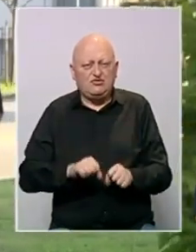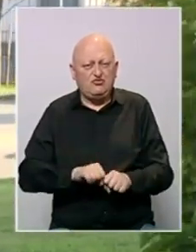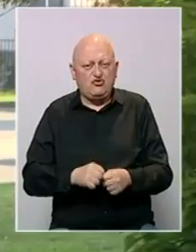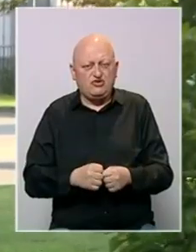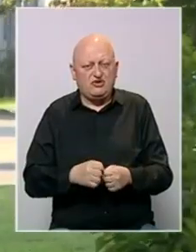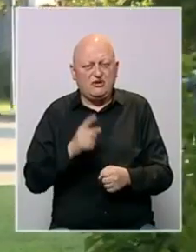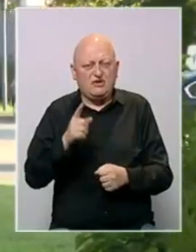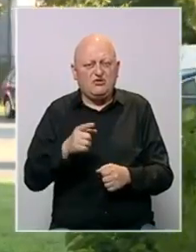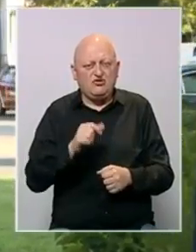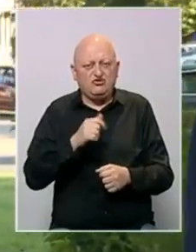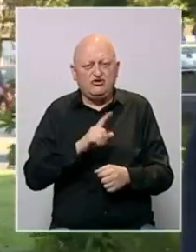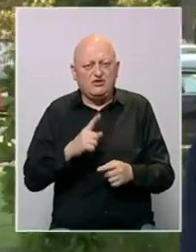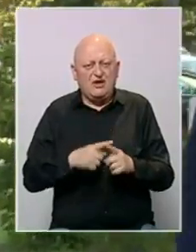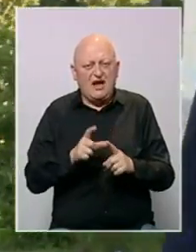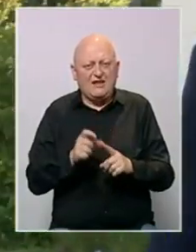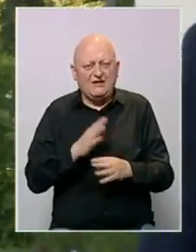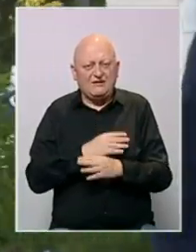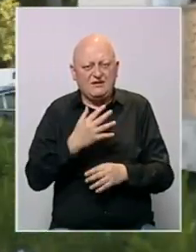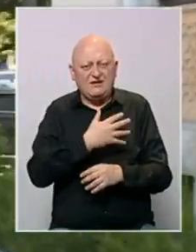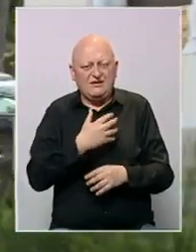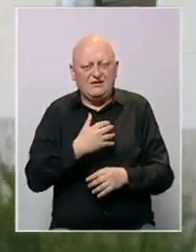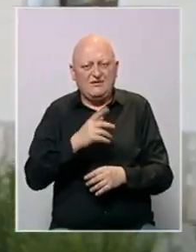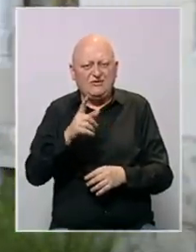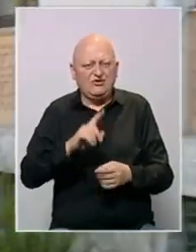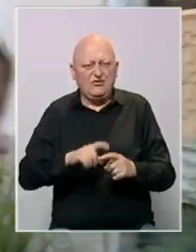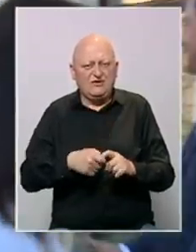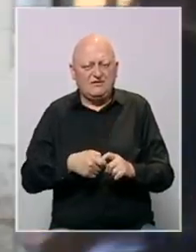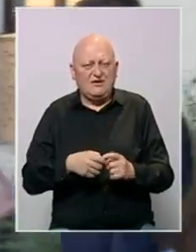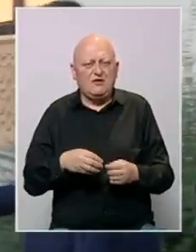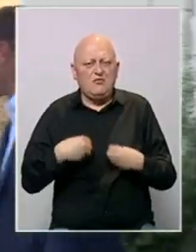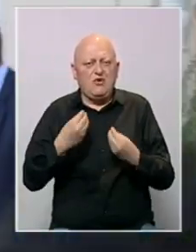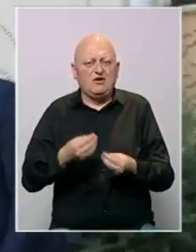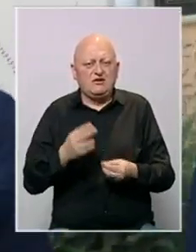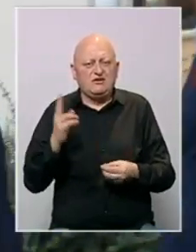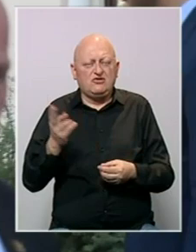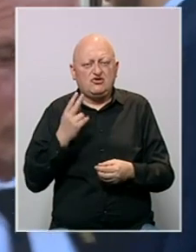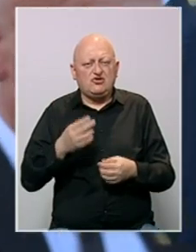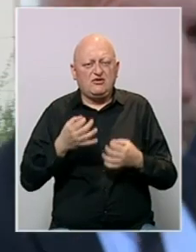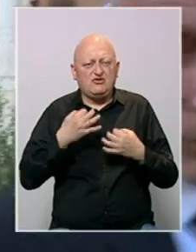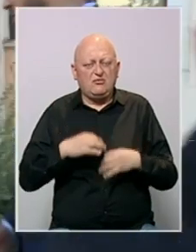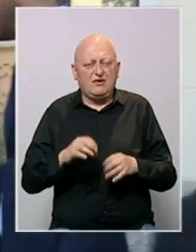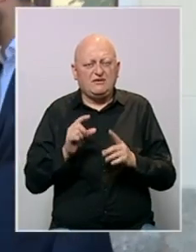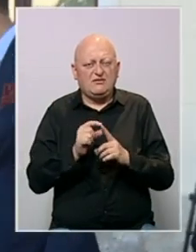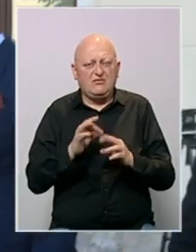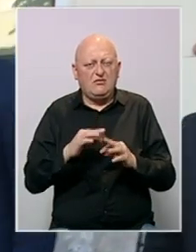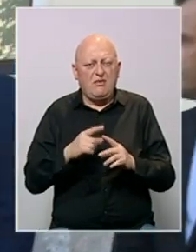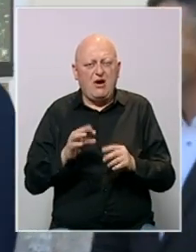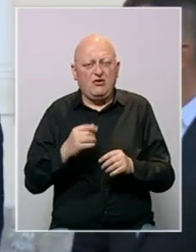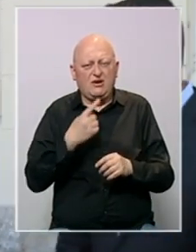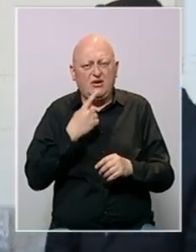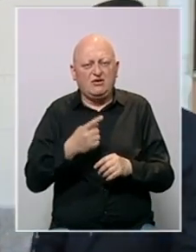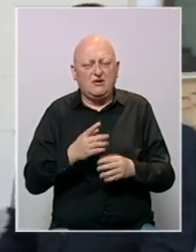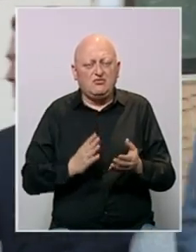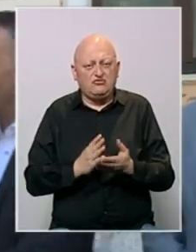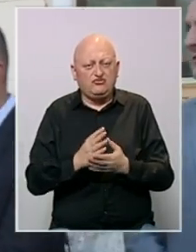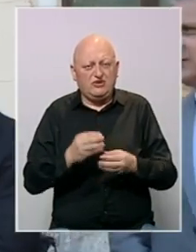nisu ugroženi, a da to što nisu HDZ-ovi Hrvati je njihova stvar. Pojasnio je i zašto je slovenačkom predsjedniku Pahoru